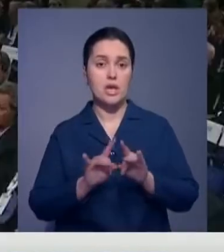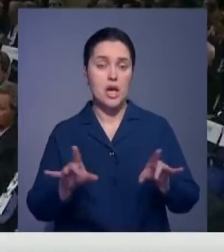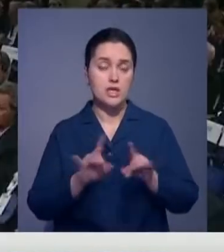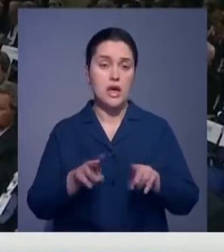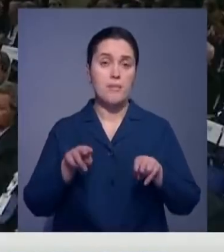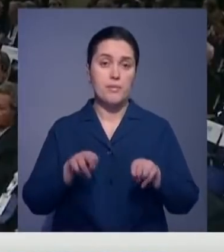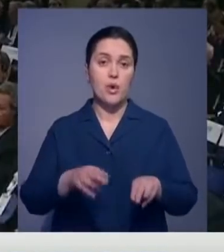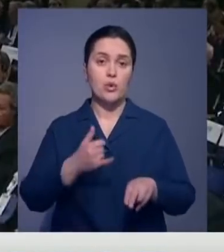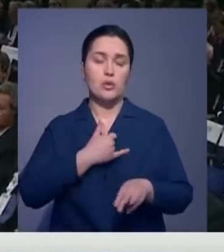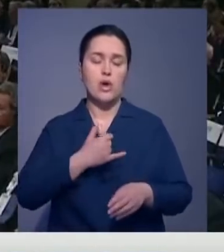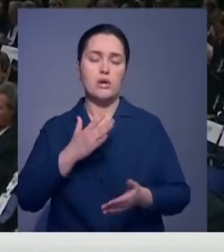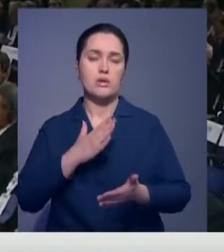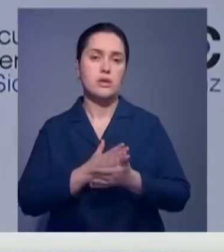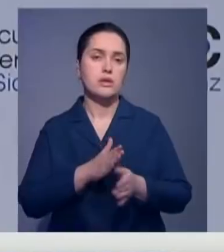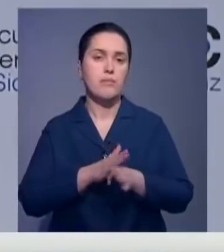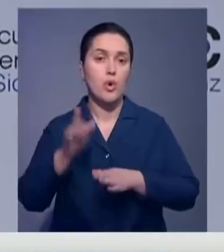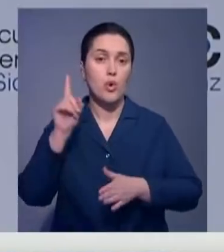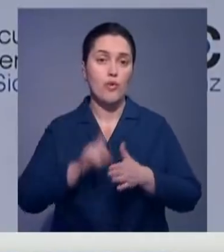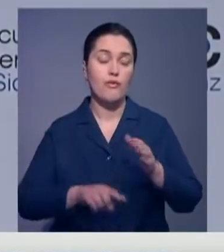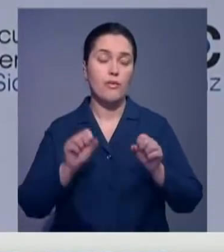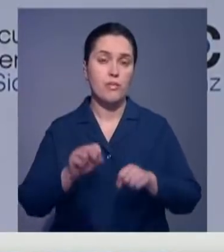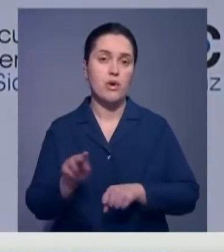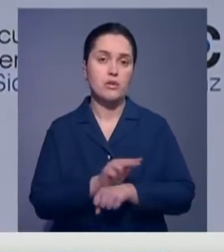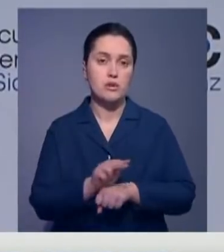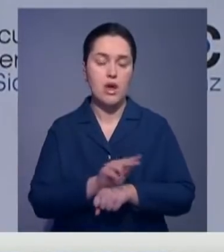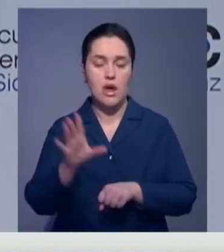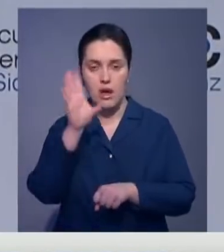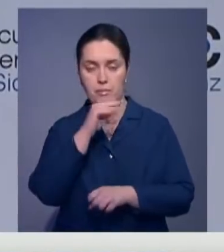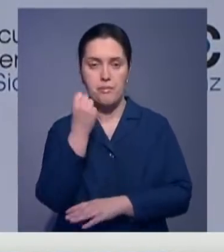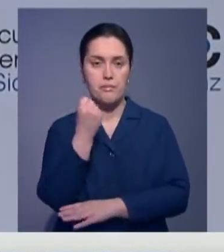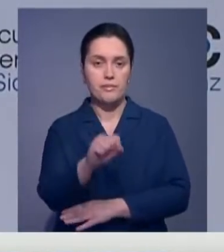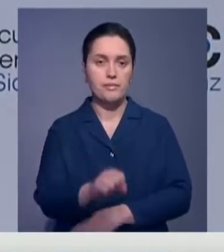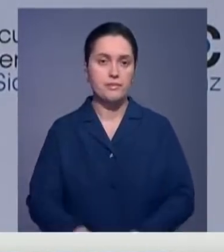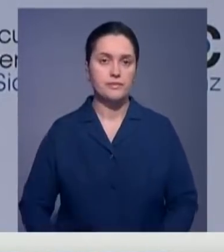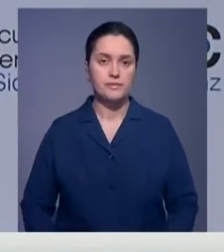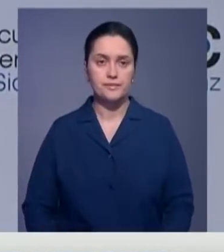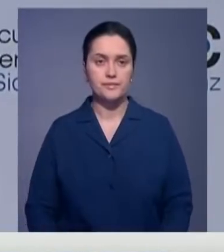Димпинь, у нас есть полная уверенность в возможности и решимость победить эпидемию.